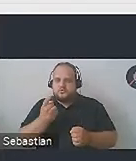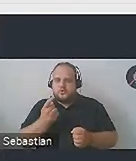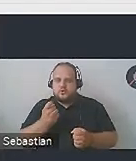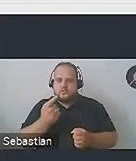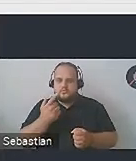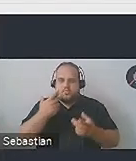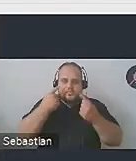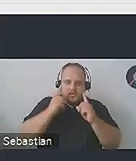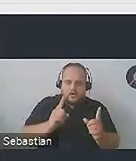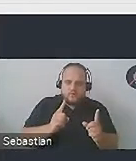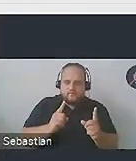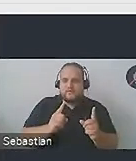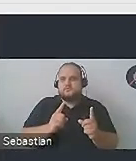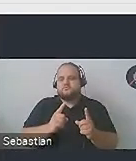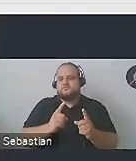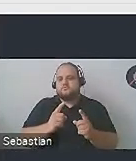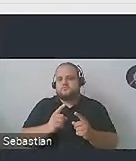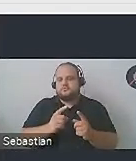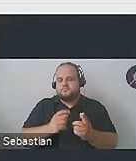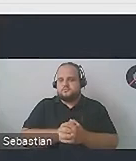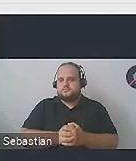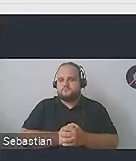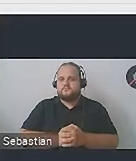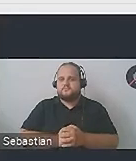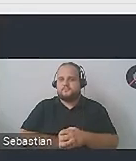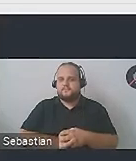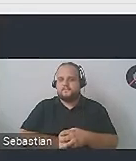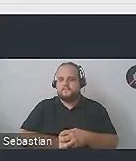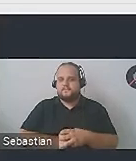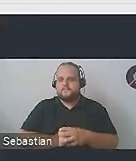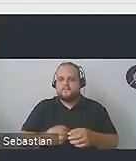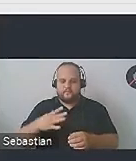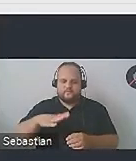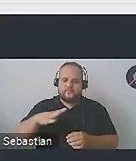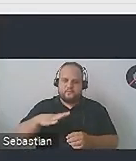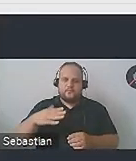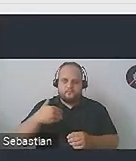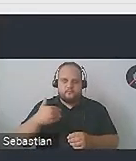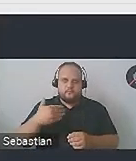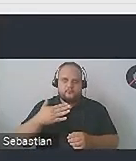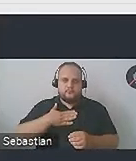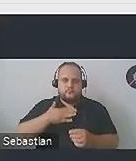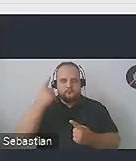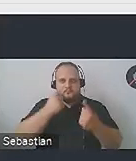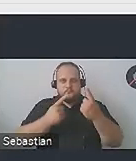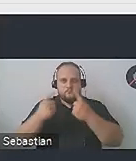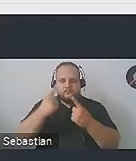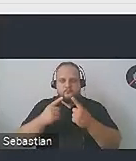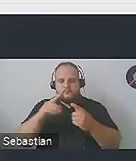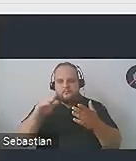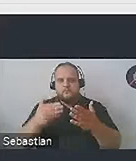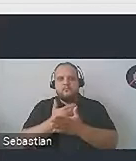bardziej nieuważni, nie aż tak spostrzegawczy i tak dalej. Więc warto mieć jakby z tyłu głowy, że tworzenie produktów